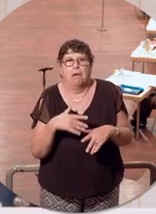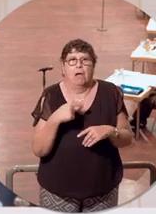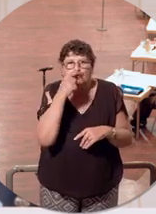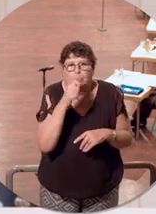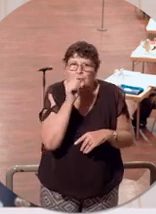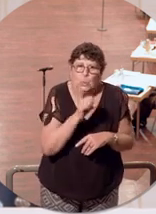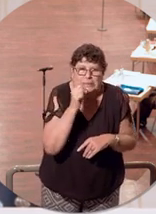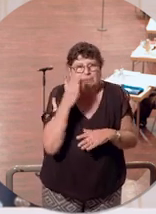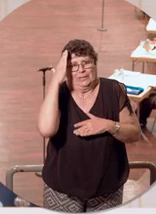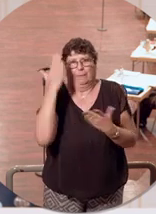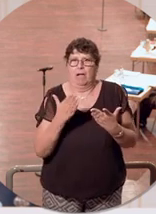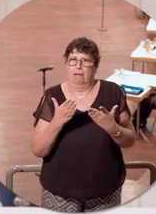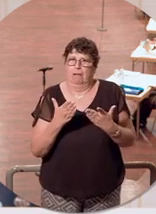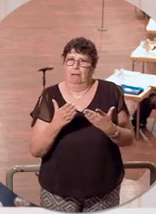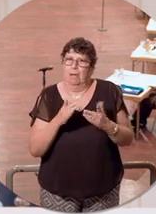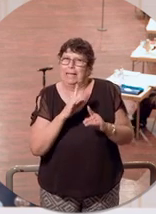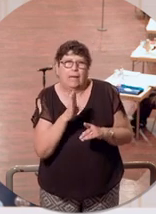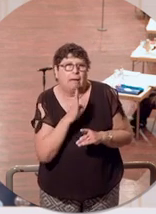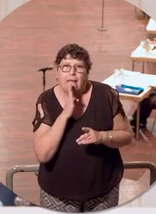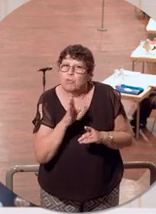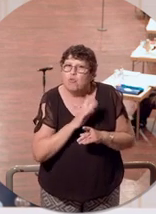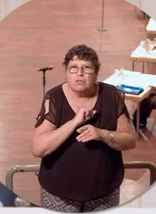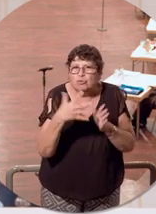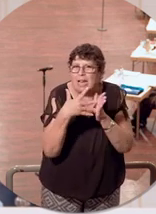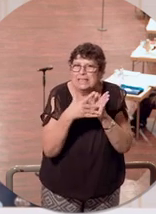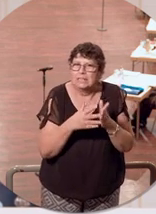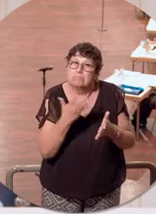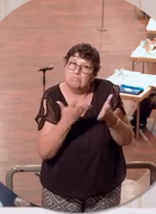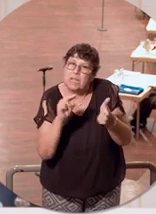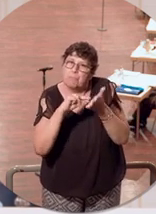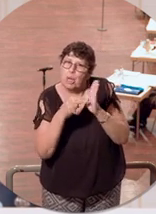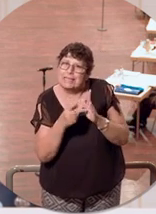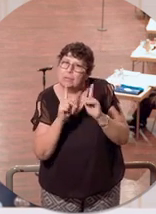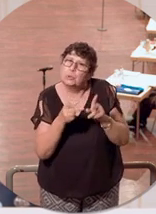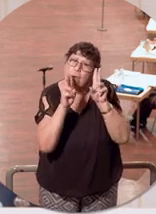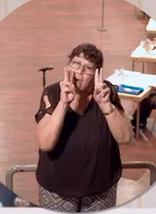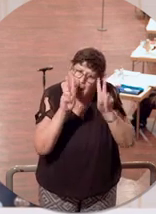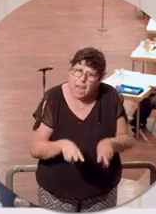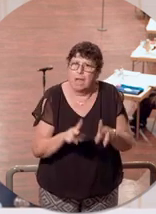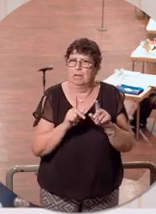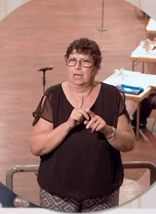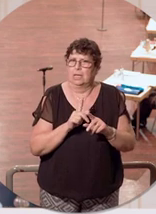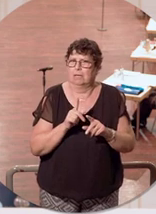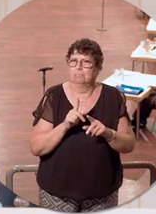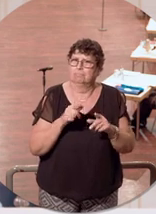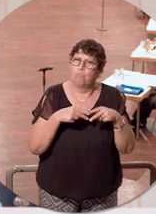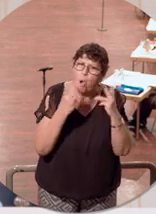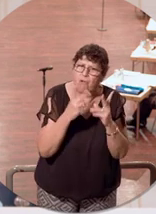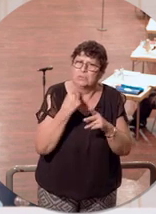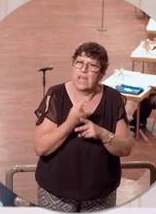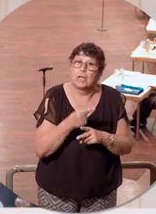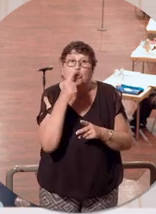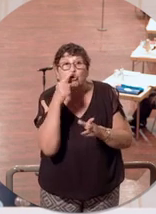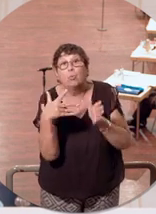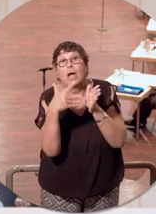nicht genügend von diesen Schnelltests gegeben hat. Und da muss, glaube ich, Politik auch manchmal ein bisschen ehrlicher sein und nicht sagen, wir testen